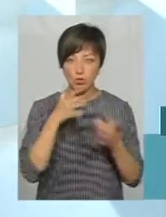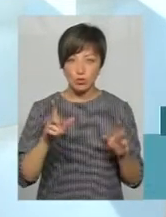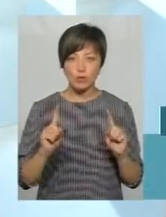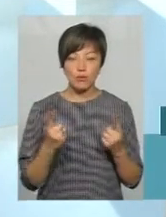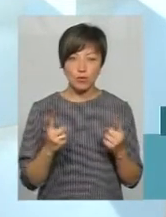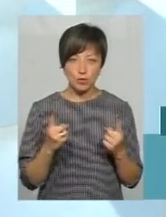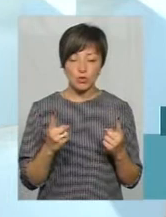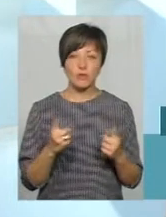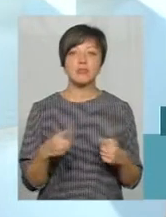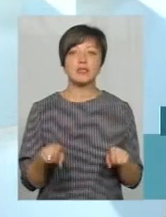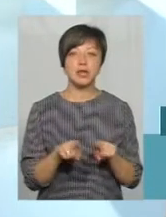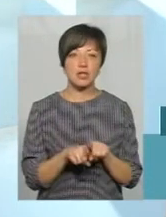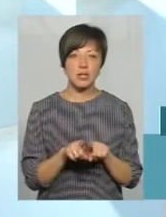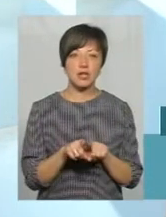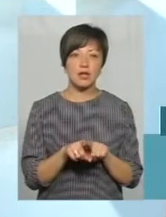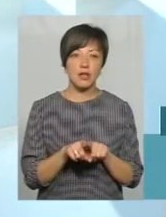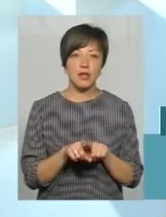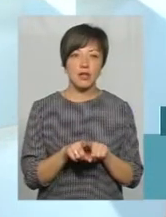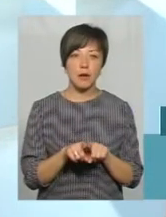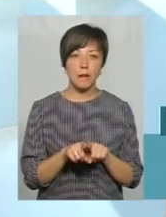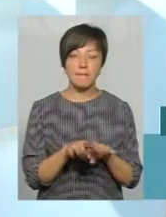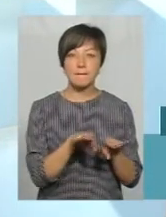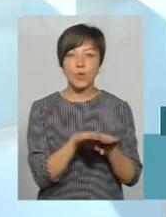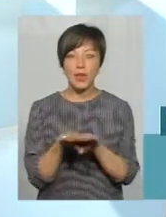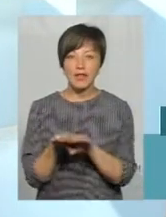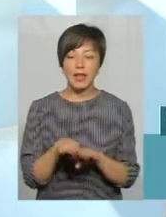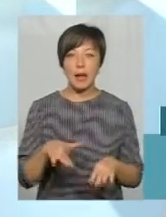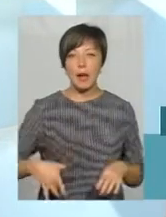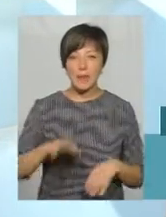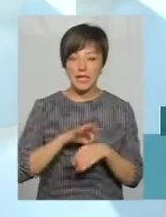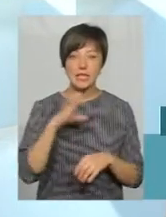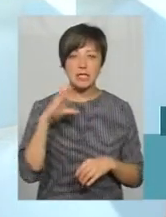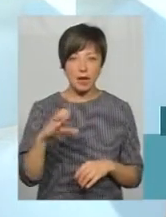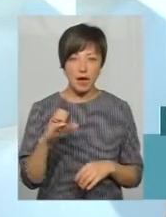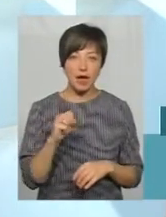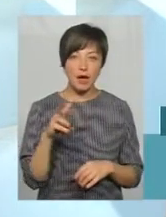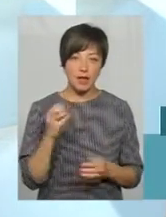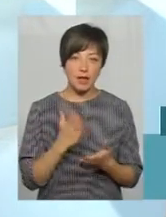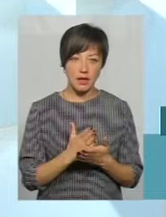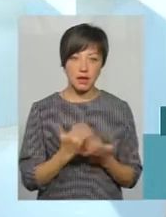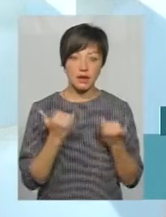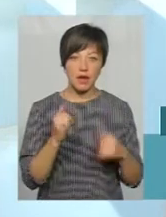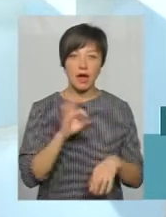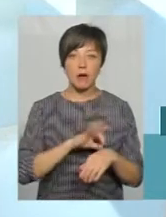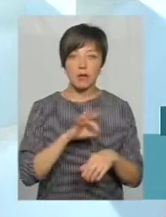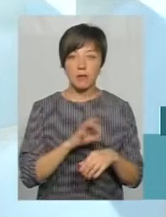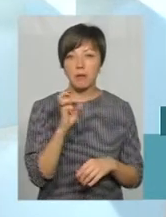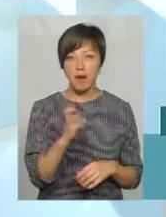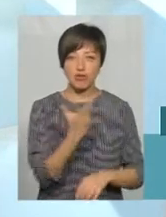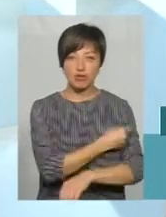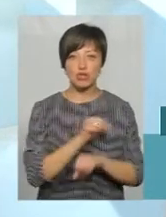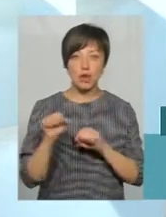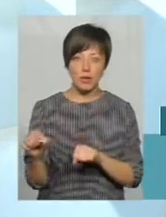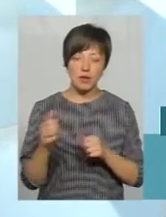тому що все ж таки елімінації не наступає, порівняно так, як з гепатитом С. Але є все ж таки для гепатиту Б щеплення,